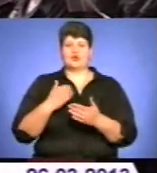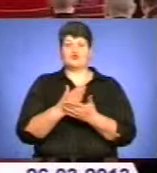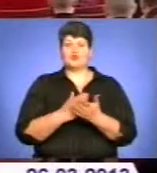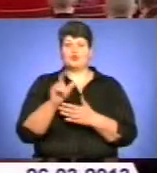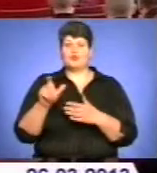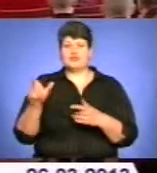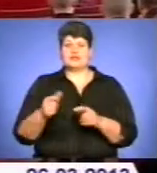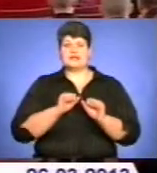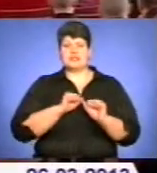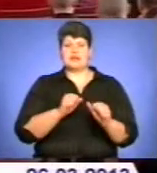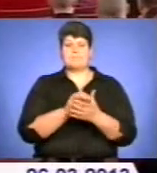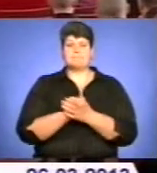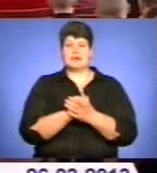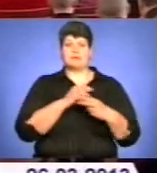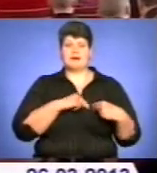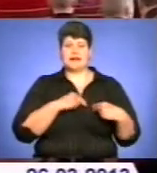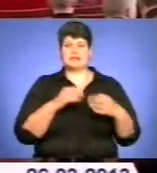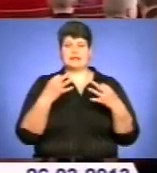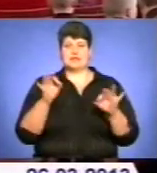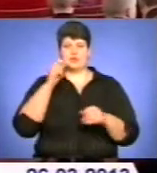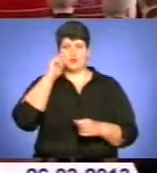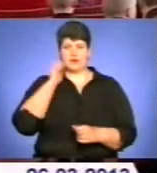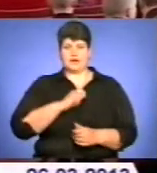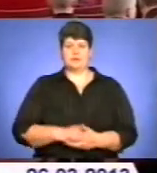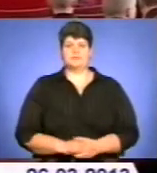захищають мир, працю і незалежність України.